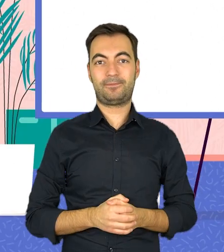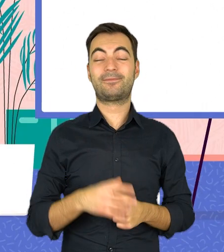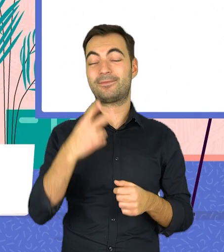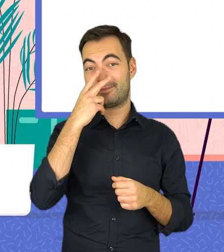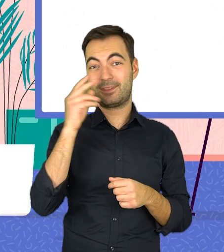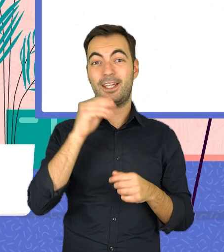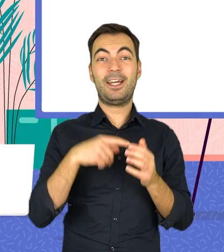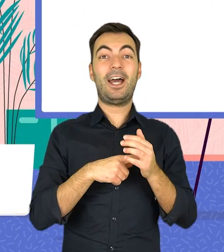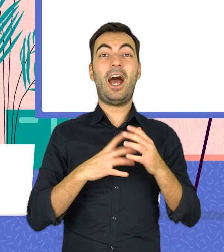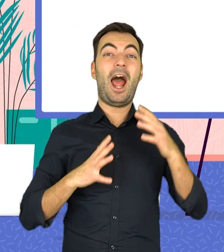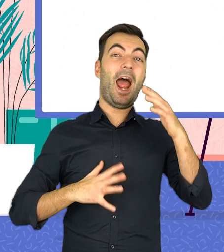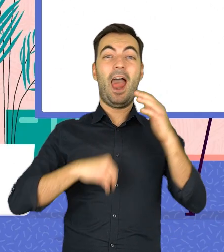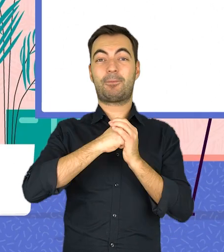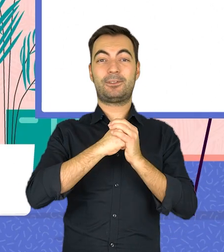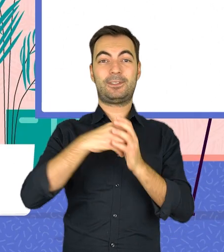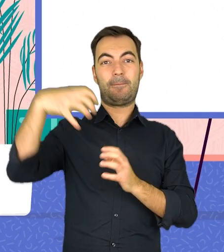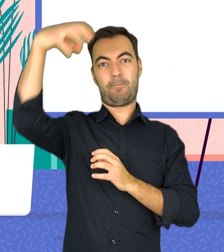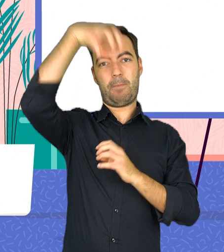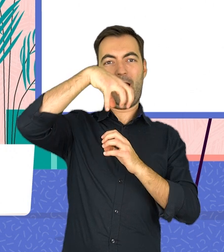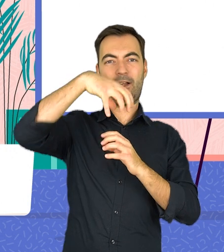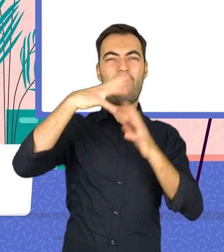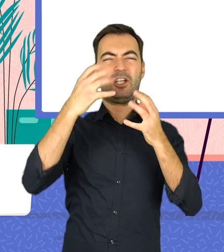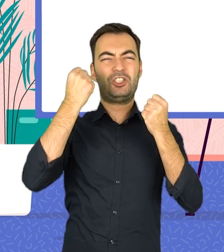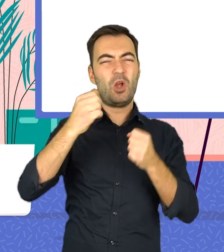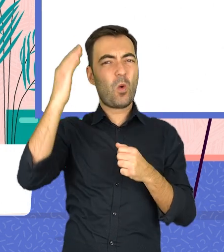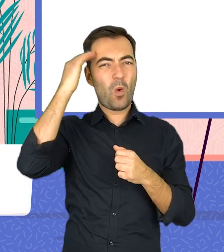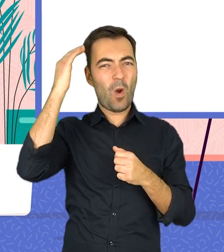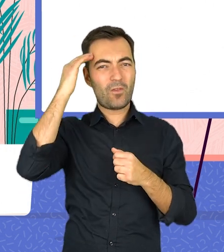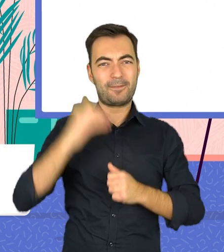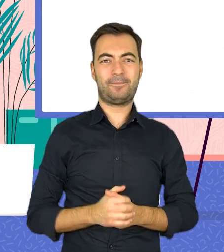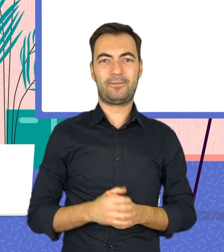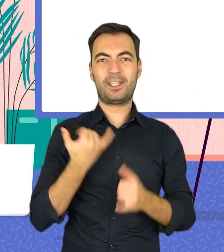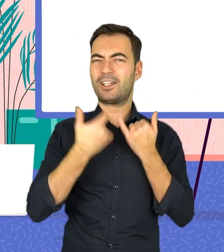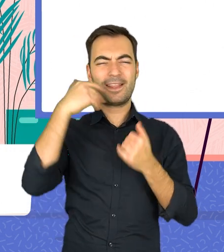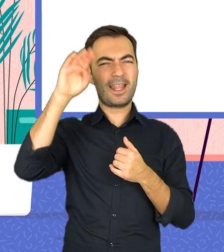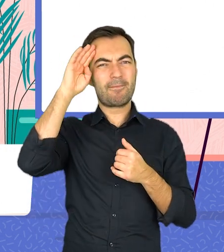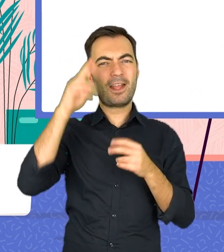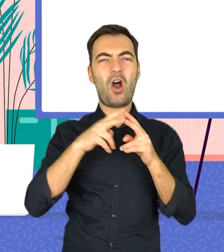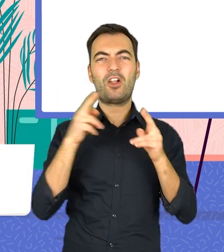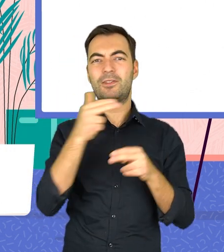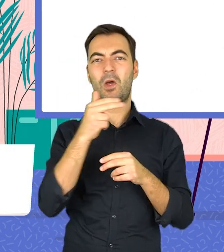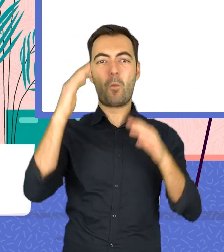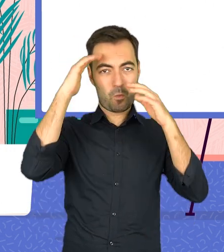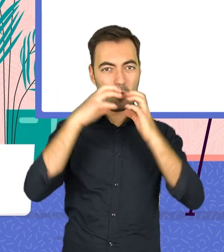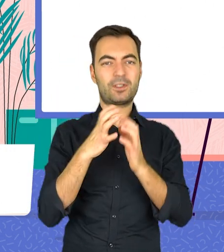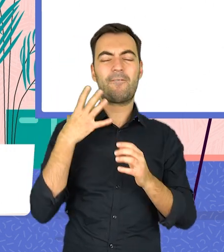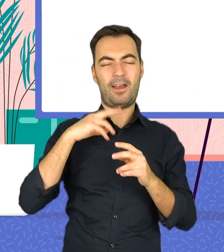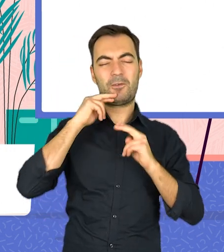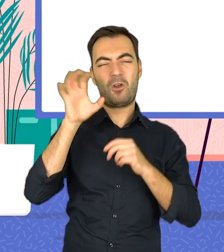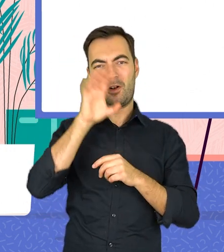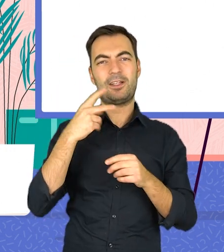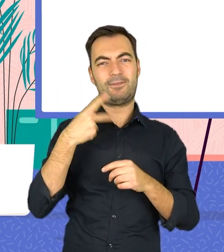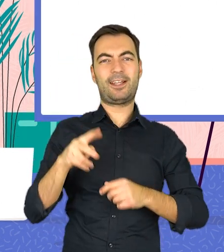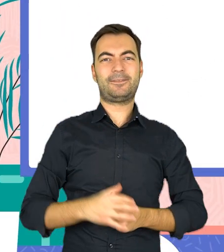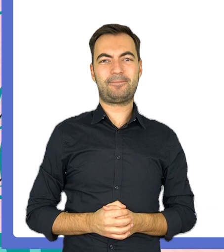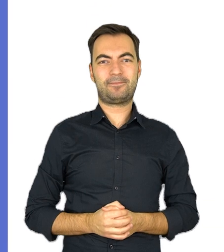Tym bardziej, że na jej szczycie znajduje się duża i ciężka głowa. Jak nie pamiętacie odcinka o mózgu, koniecznie go